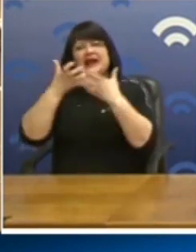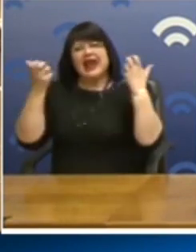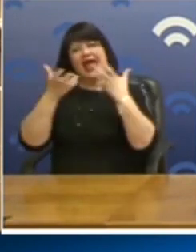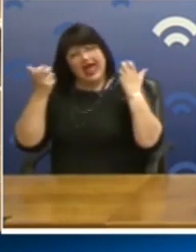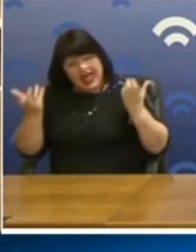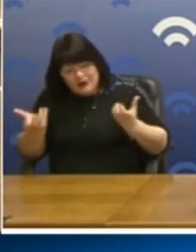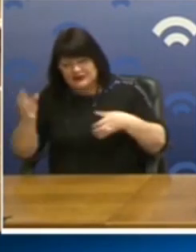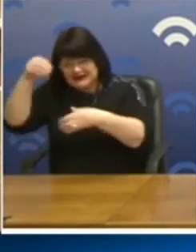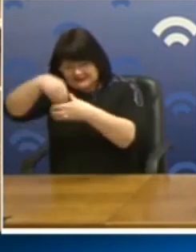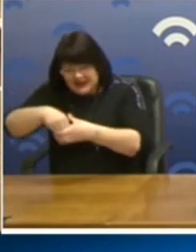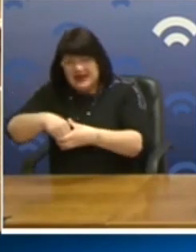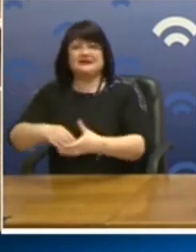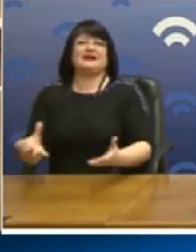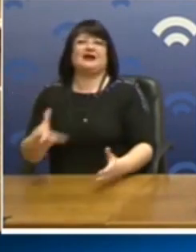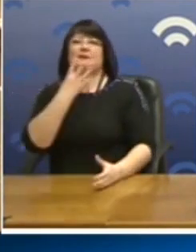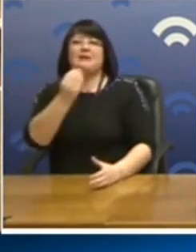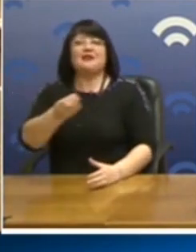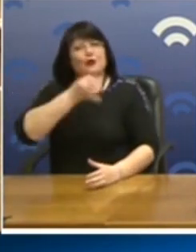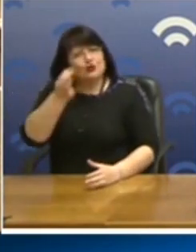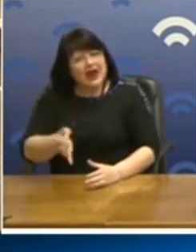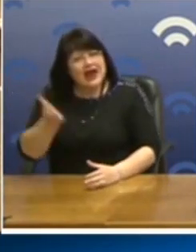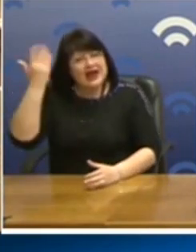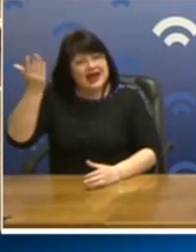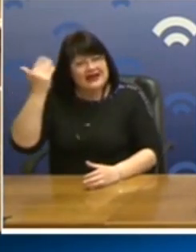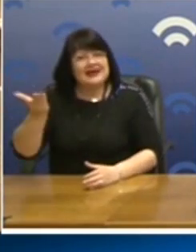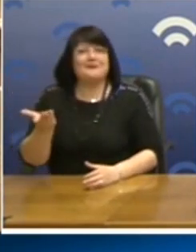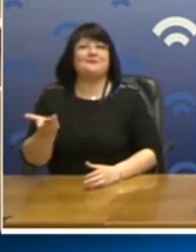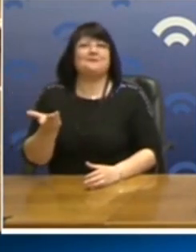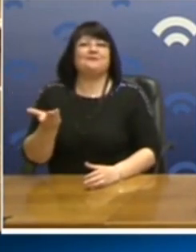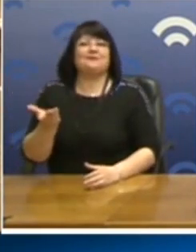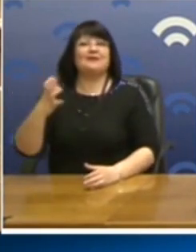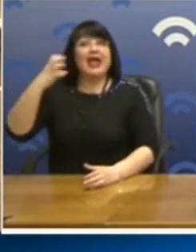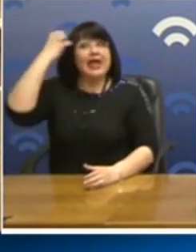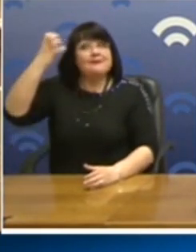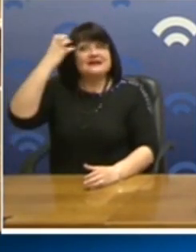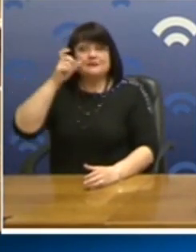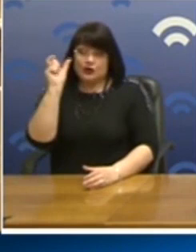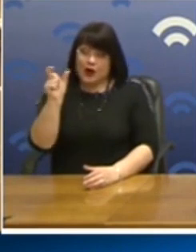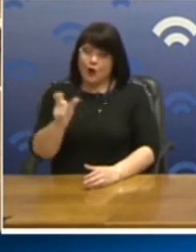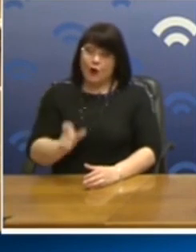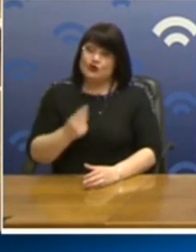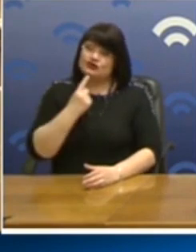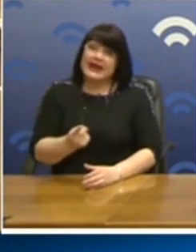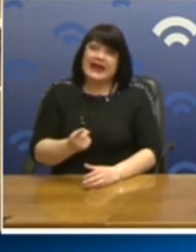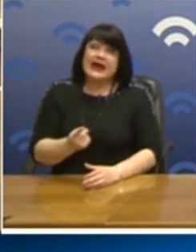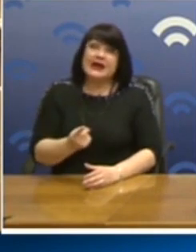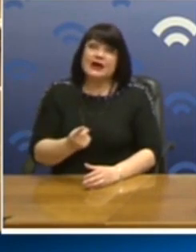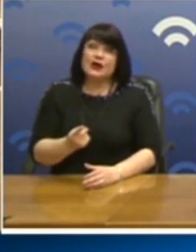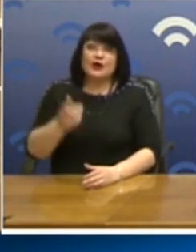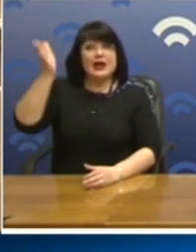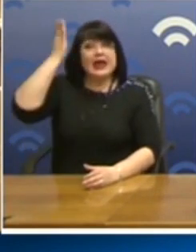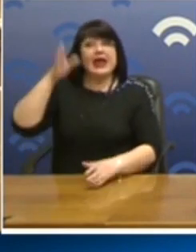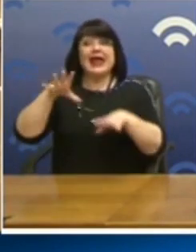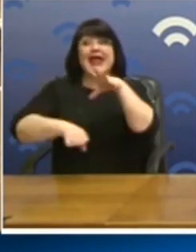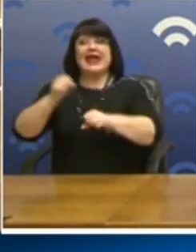του Ανδρέκα Παπανδρέου είναι για να τα λέμε και επιστημονικά με βάση τους όρους της πολιτικής οικονομίας η εμπεριαλιστική,